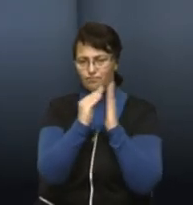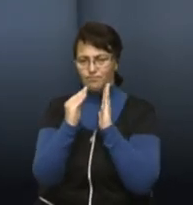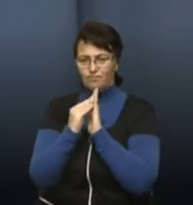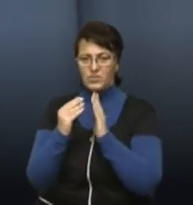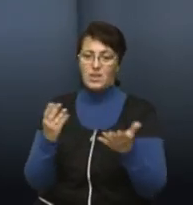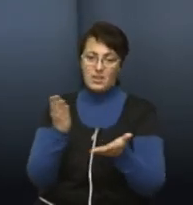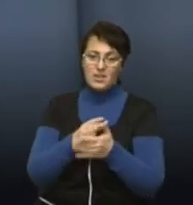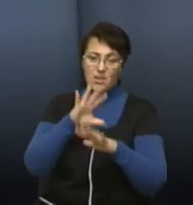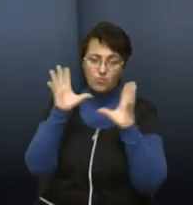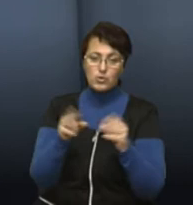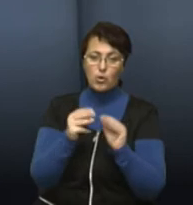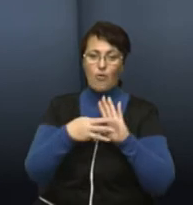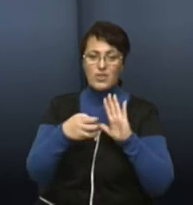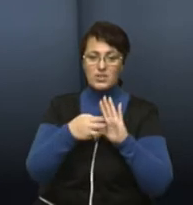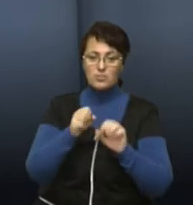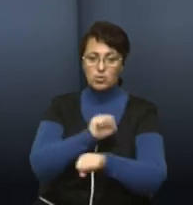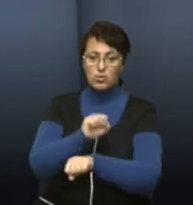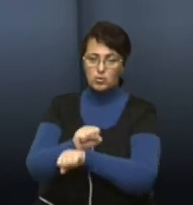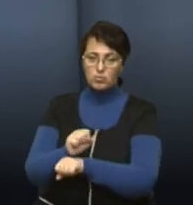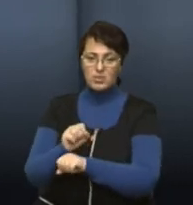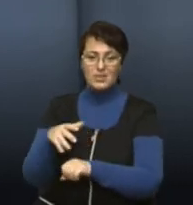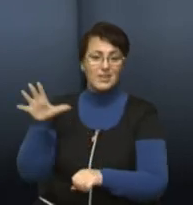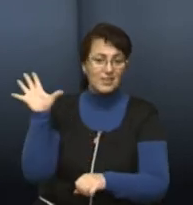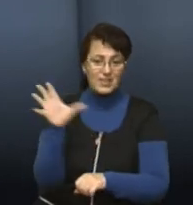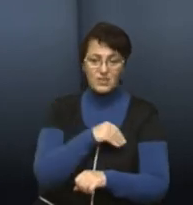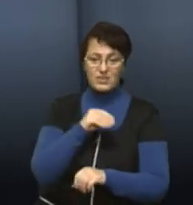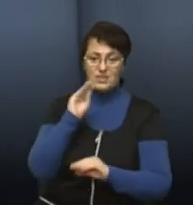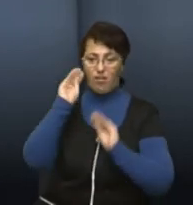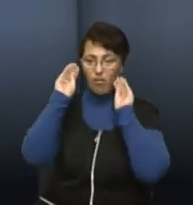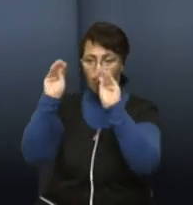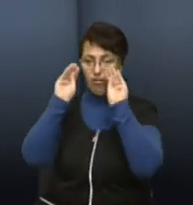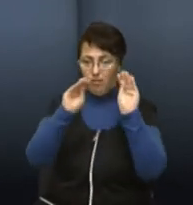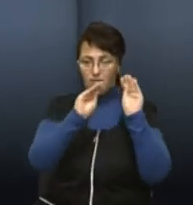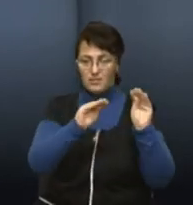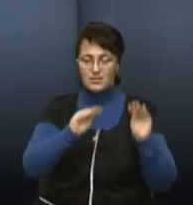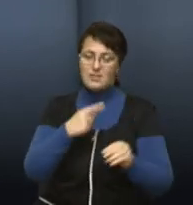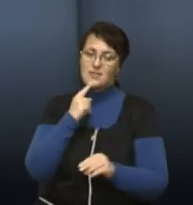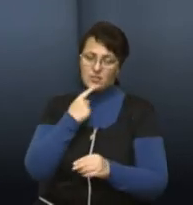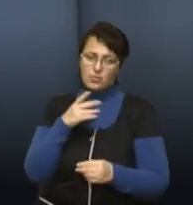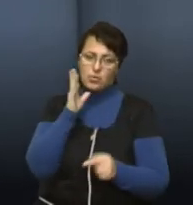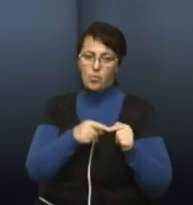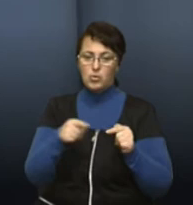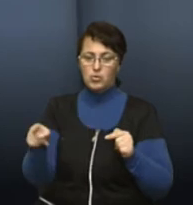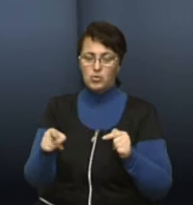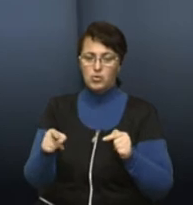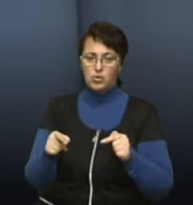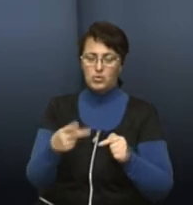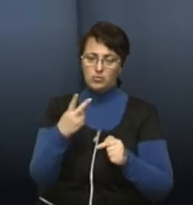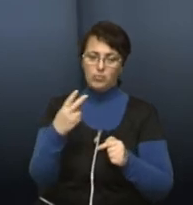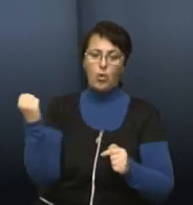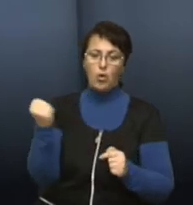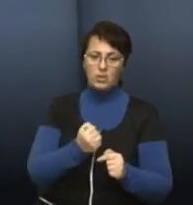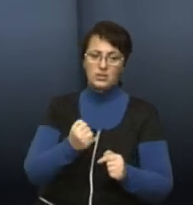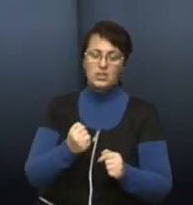всіх їх розмістити досить складно. Але вже на перших зупинках є вони розміщені, впродовж наступних двох тижнів